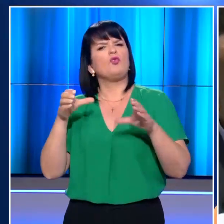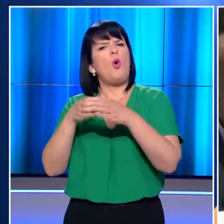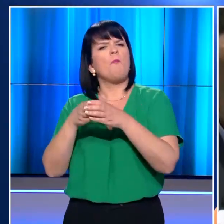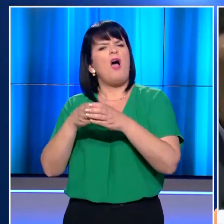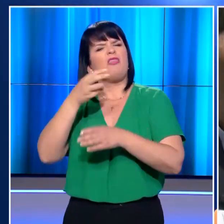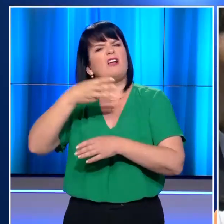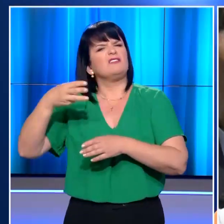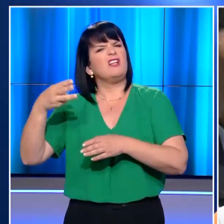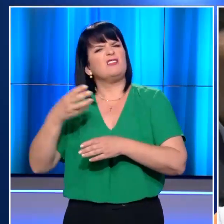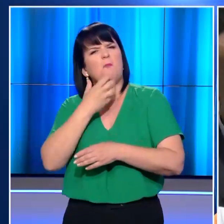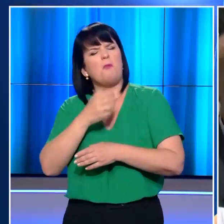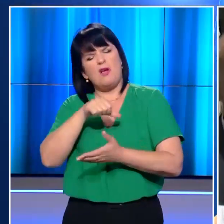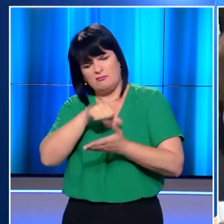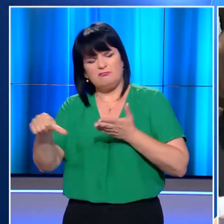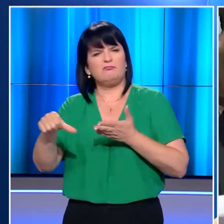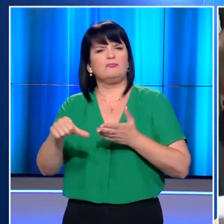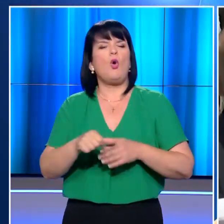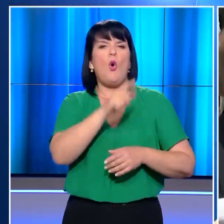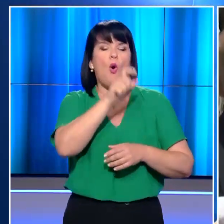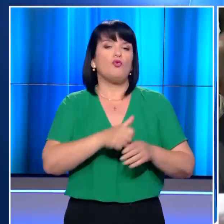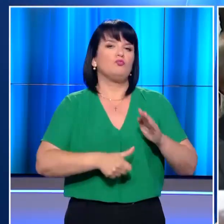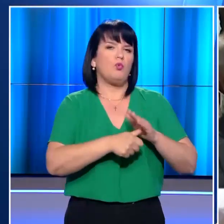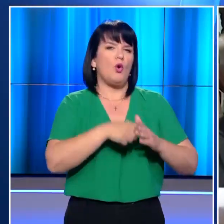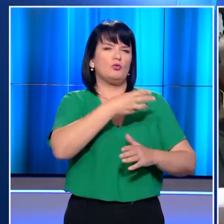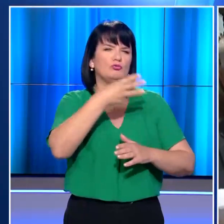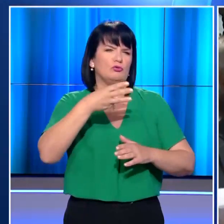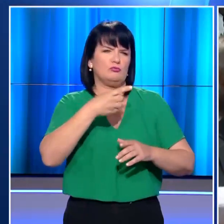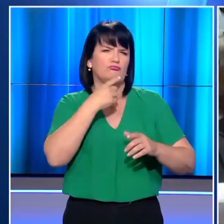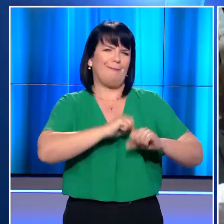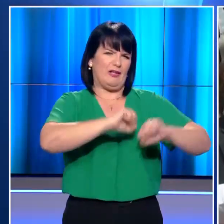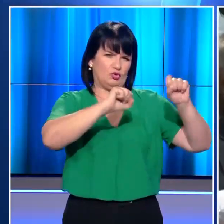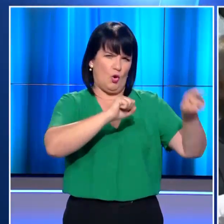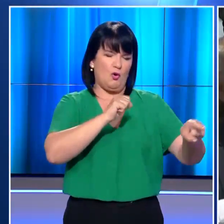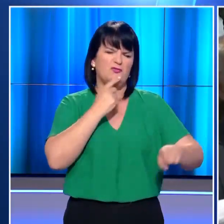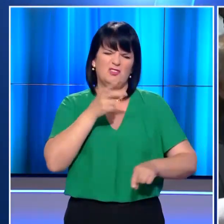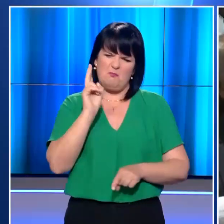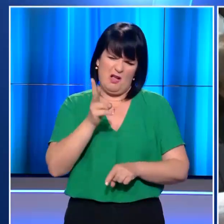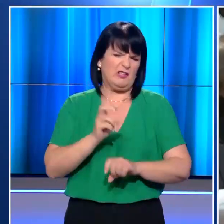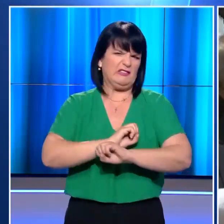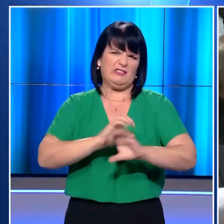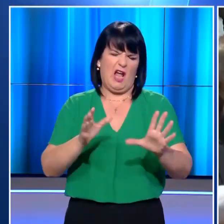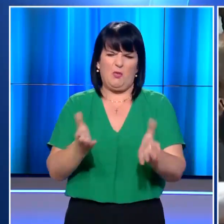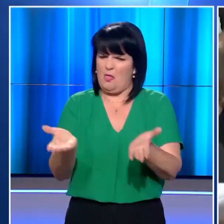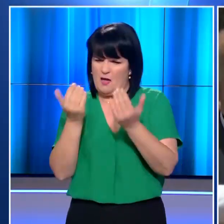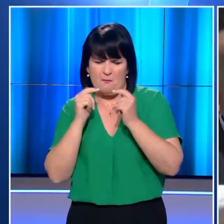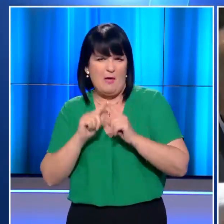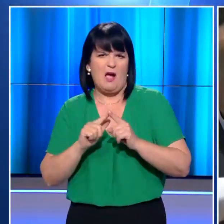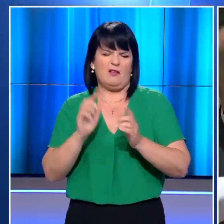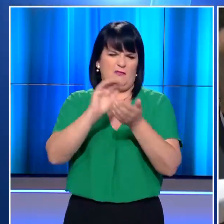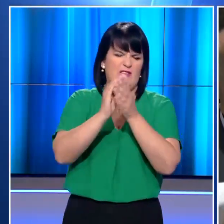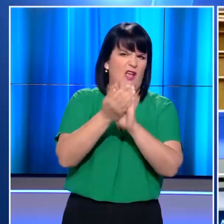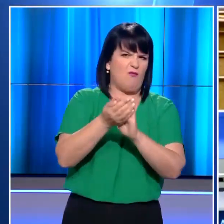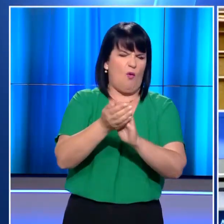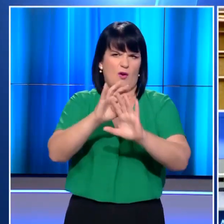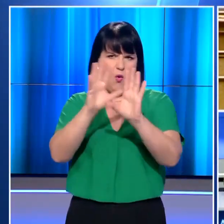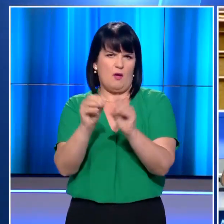Υπότιτλοι AUTHORWAVE Αναφιόζικες πρακτικές και σκανδαλολογία ανύπαρκτων σκανδάλων. Την ίδια